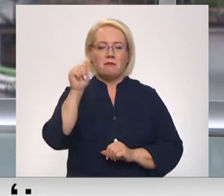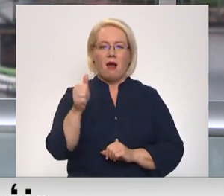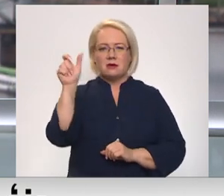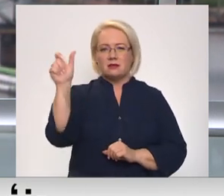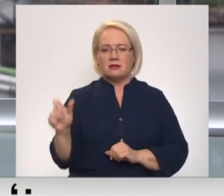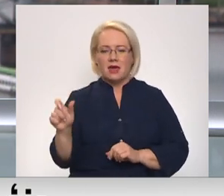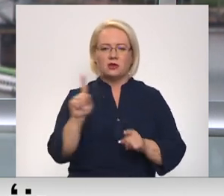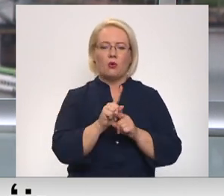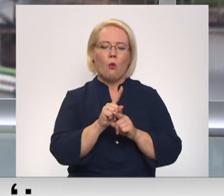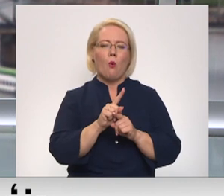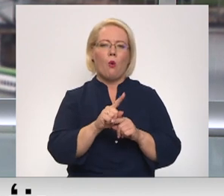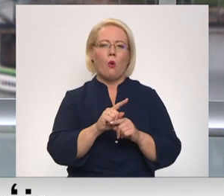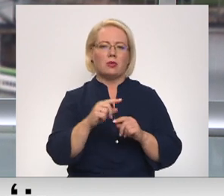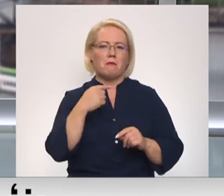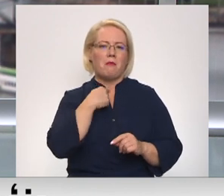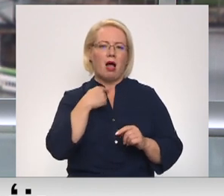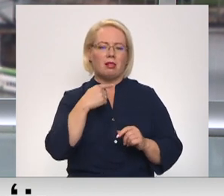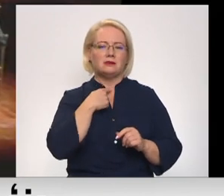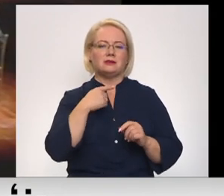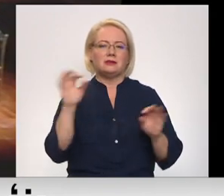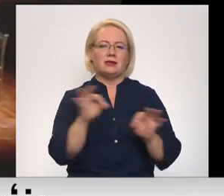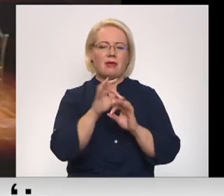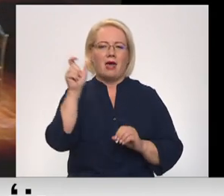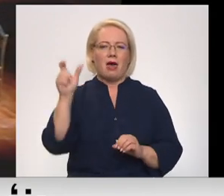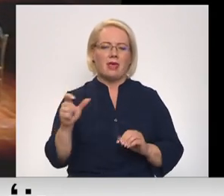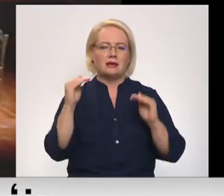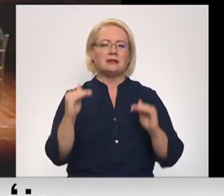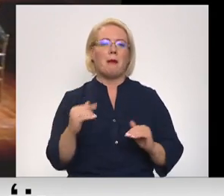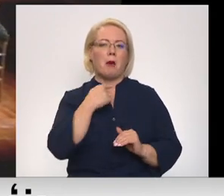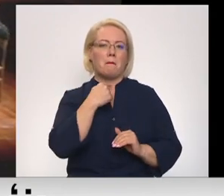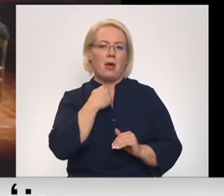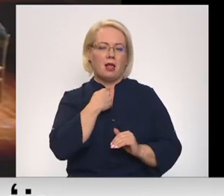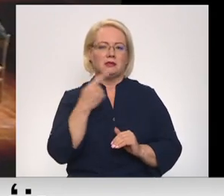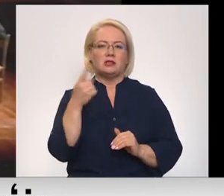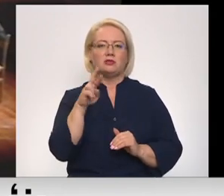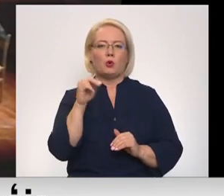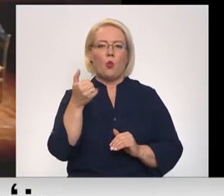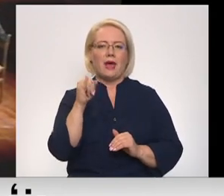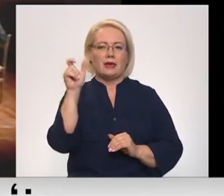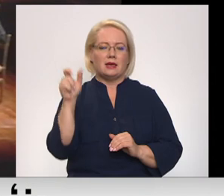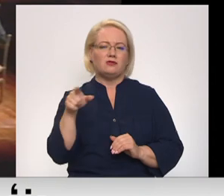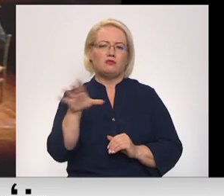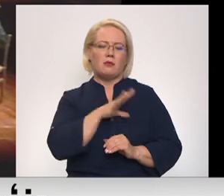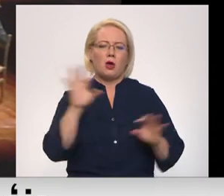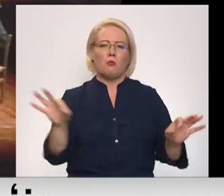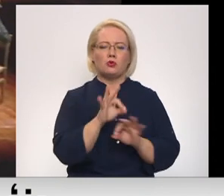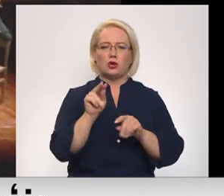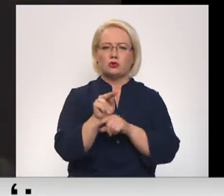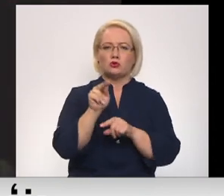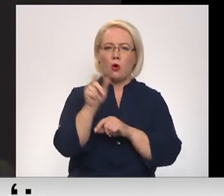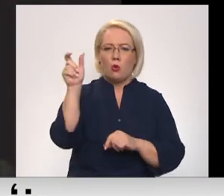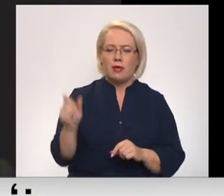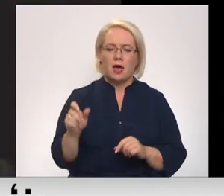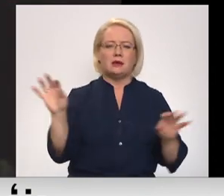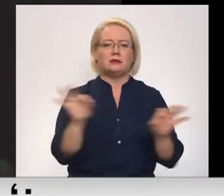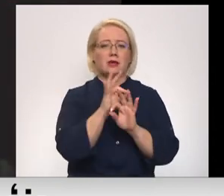tenora īpašnieks Jānis Sproģis. Viņš bija Latvijas Nacionālās operas solists, vokālais pedagogs Ventspils mūzikas skolā, kā